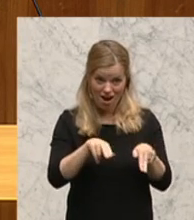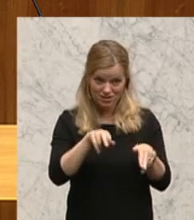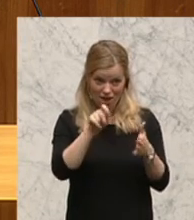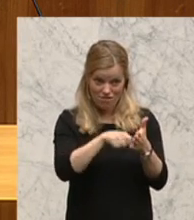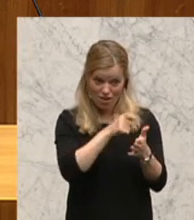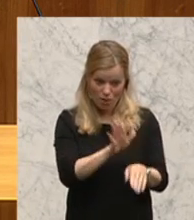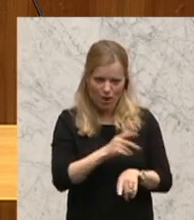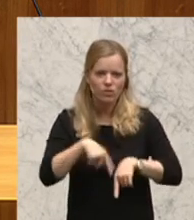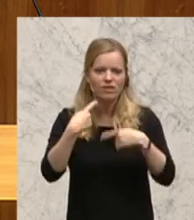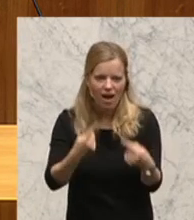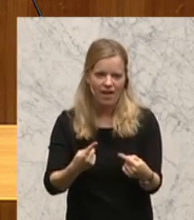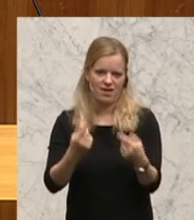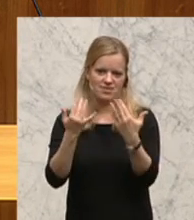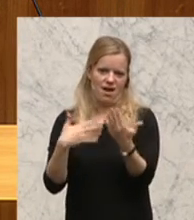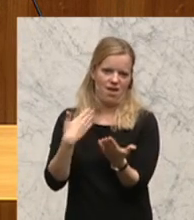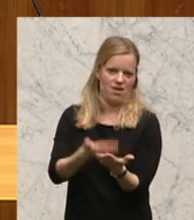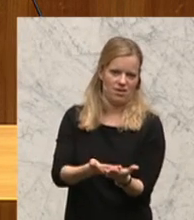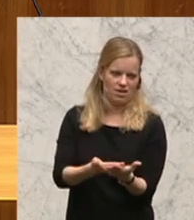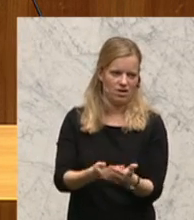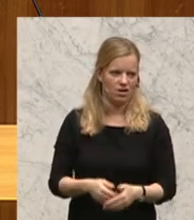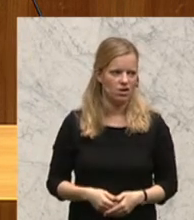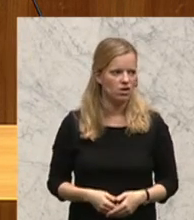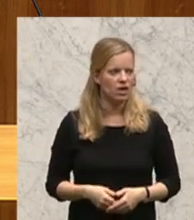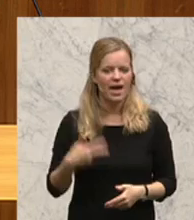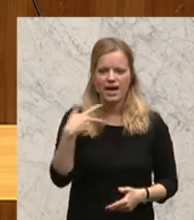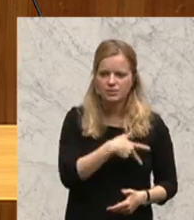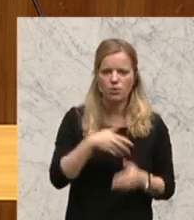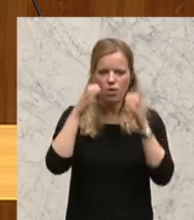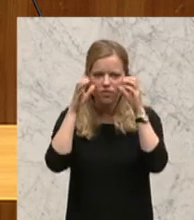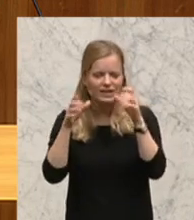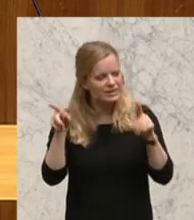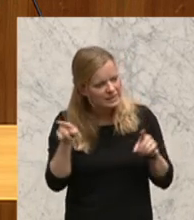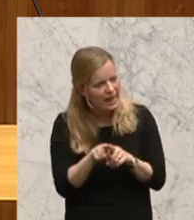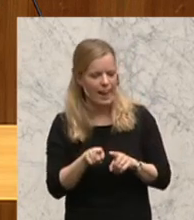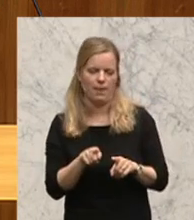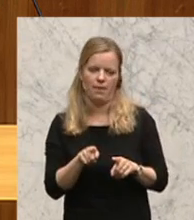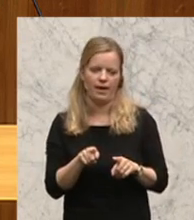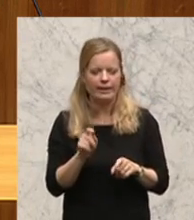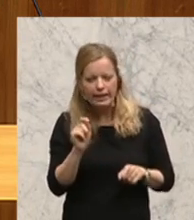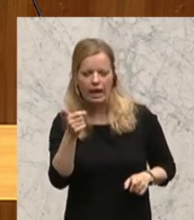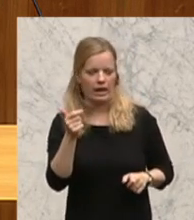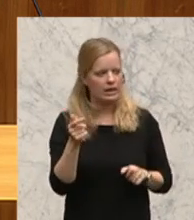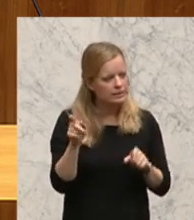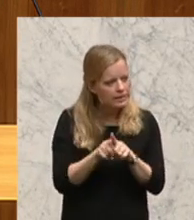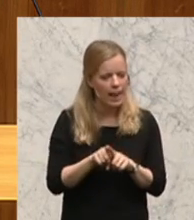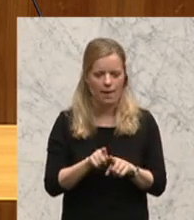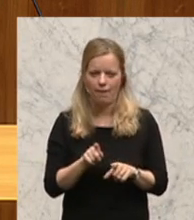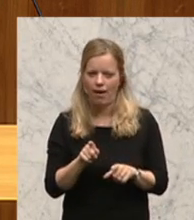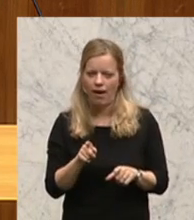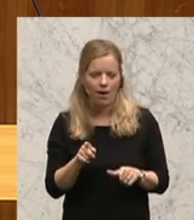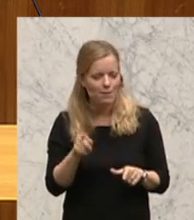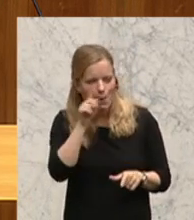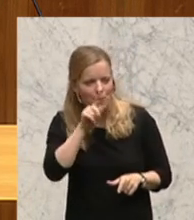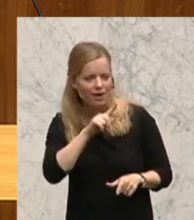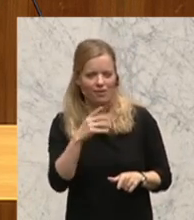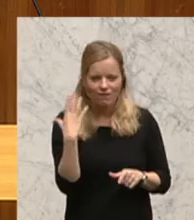demselben Schmäh, mit derselben Verschleierungstaktik jetzt vor einer weiteren bundesweiten Wahl wieder auf uns zukommen, glaube